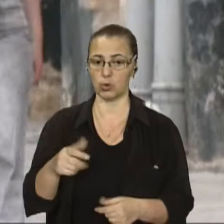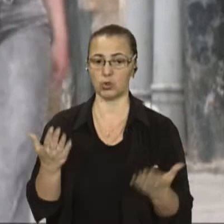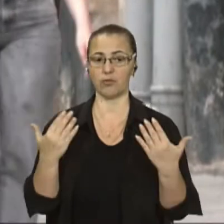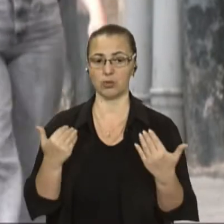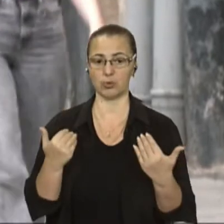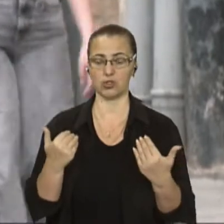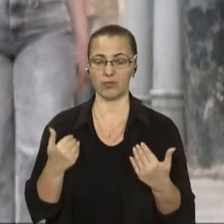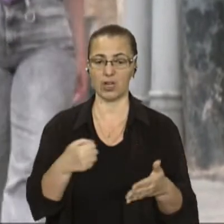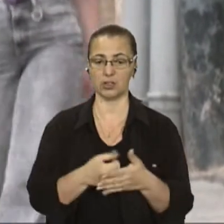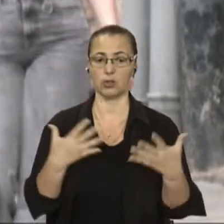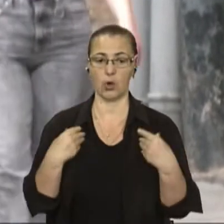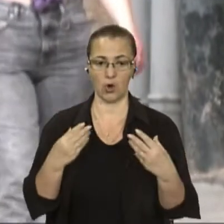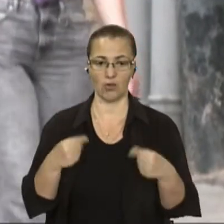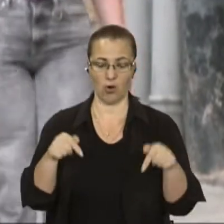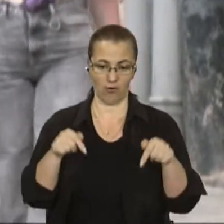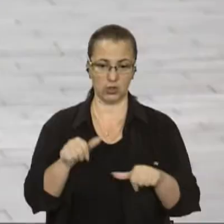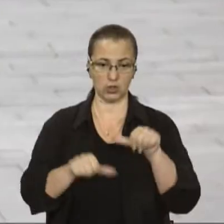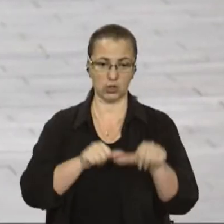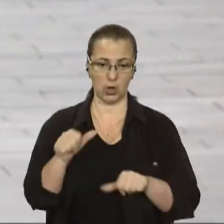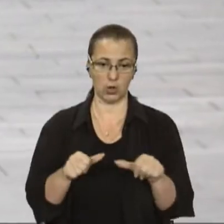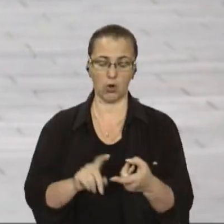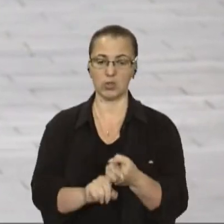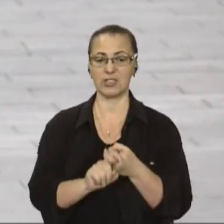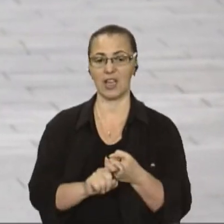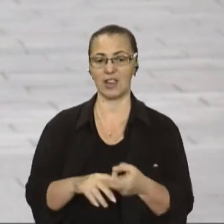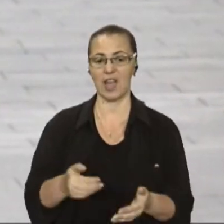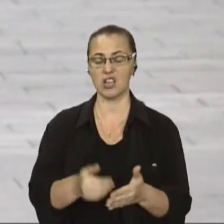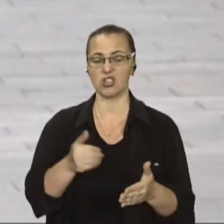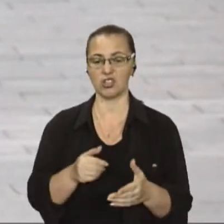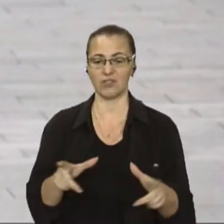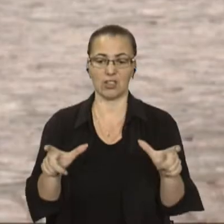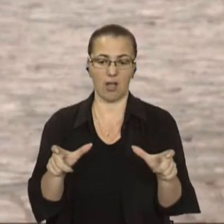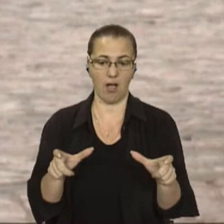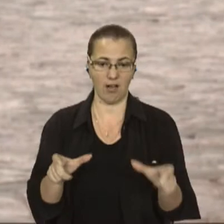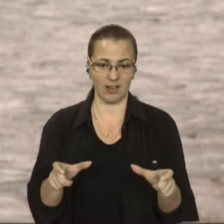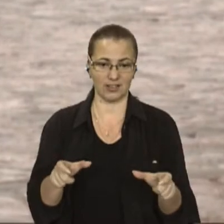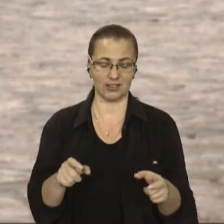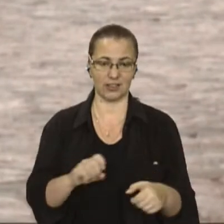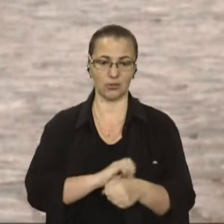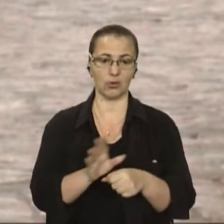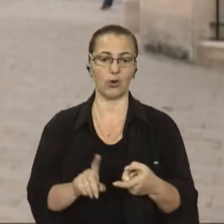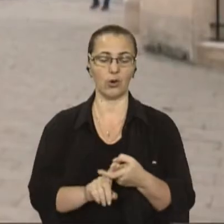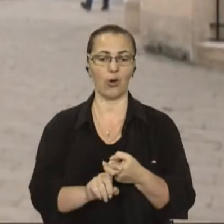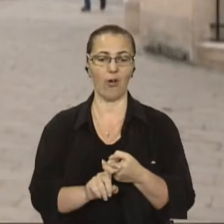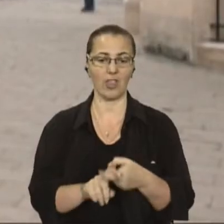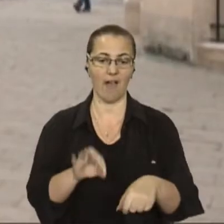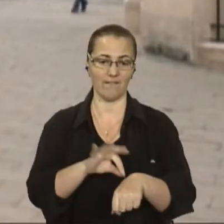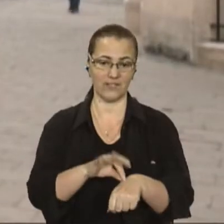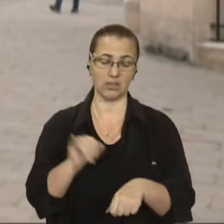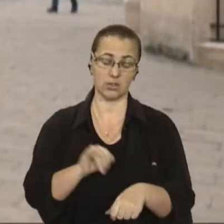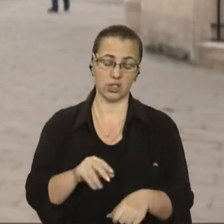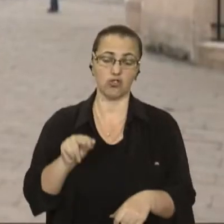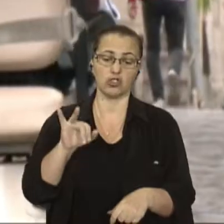сезону, залежатиме від ситуації з поширенням коронавірусу та чи відкриють кордони для українських туристів інші країни.